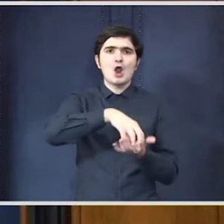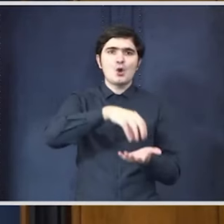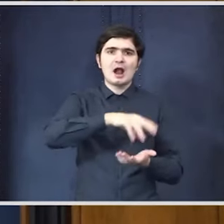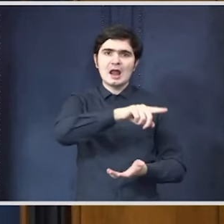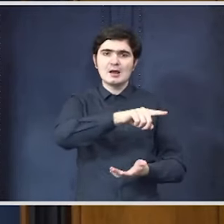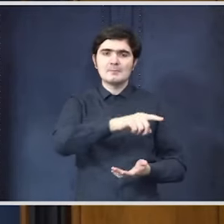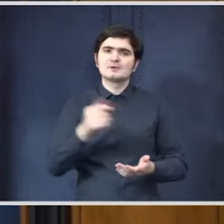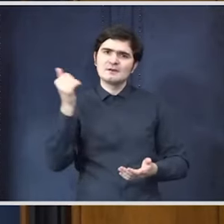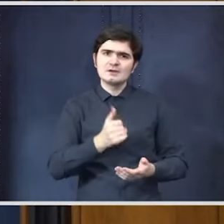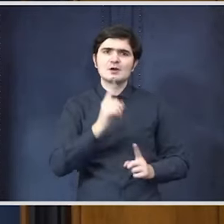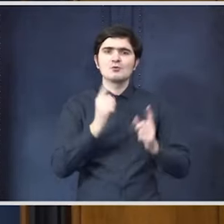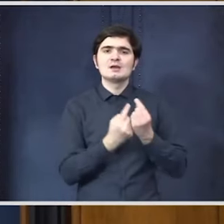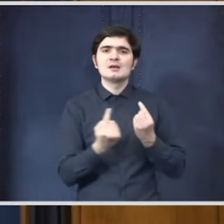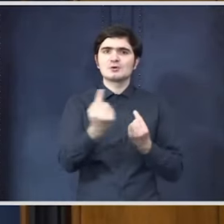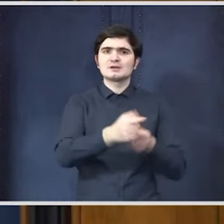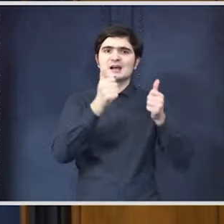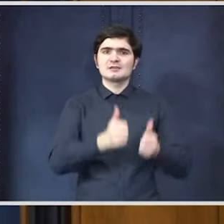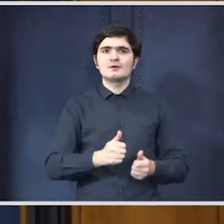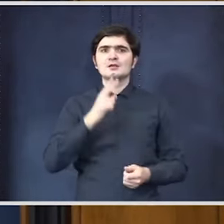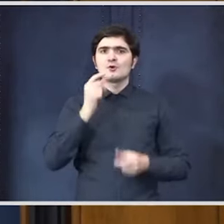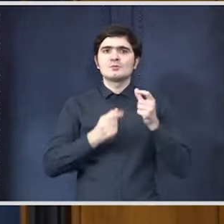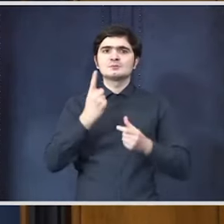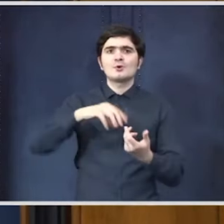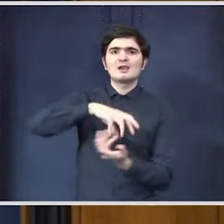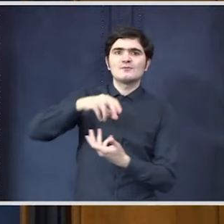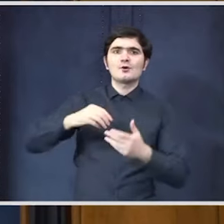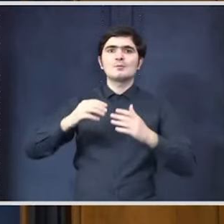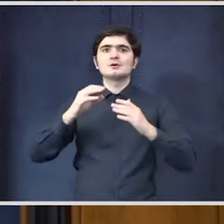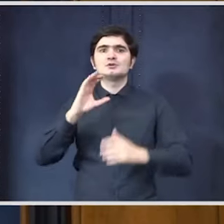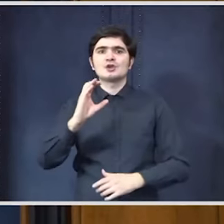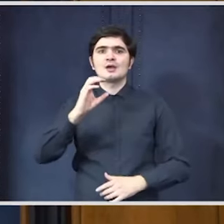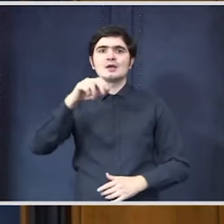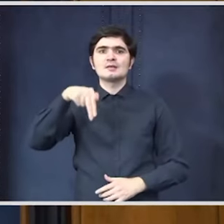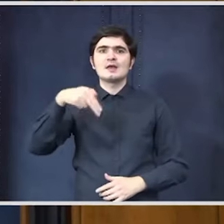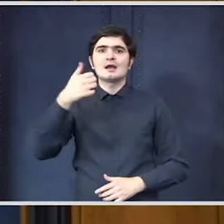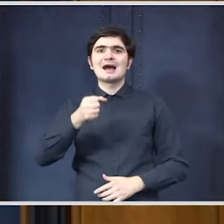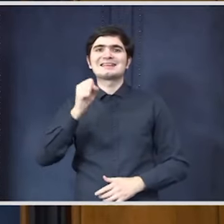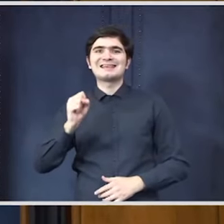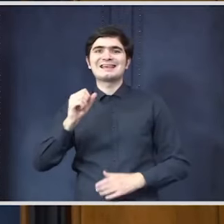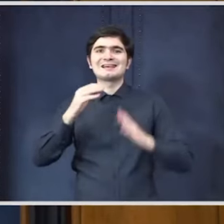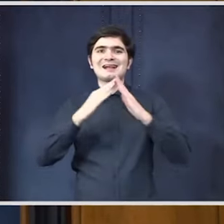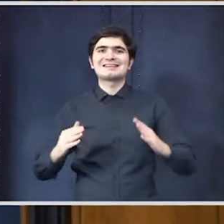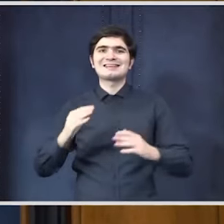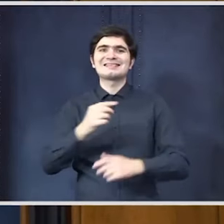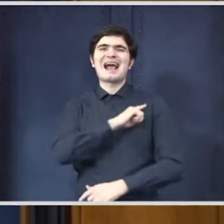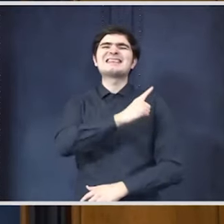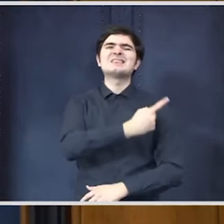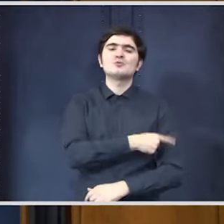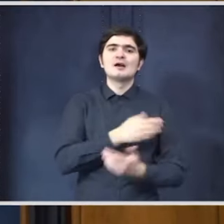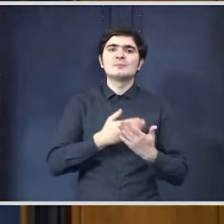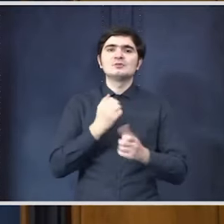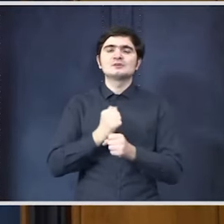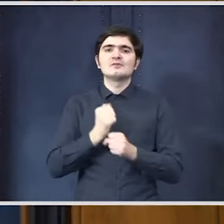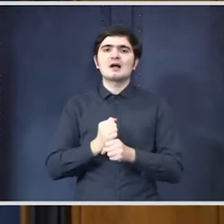vină cu prioritățile adevărate. Vorbim de o reformă a Casăi Naționale de asigurări, de o digitalizare completă a relației